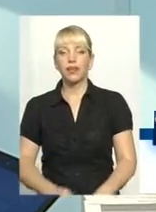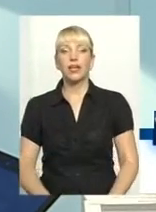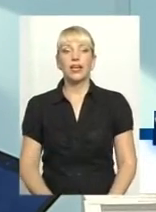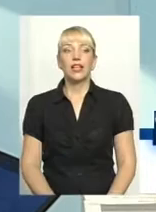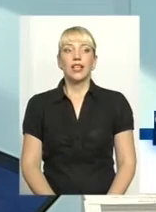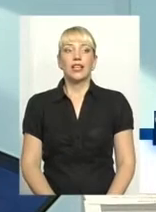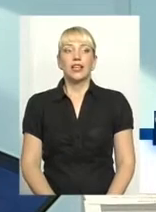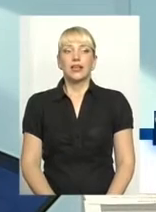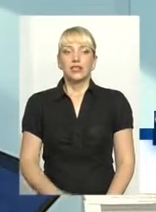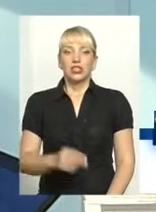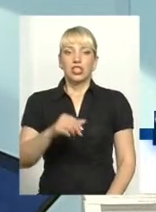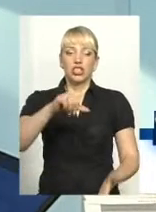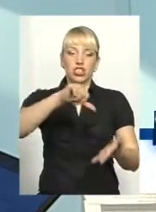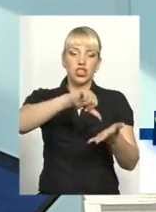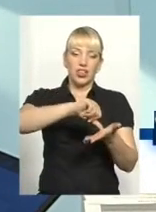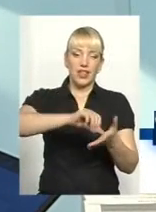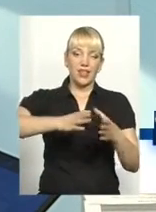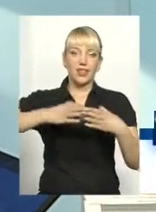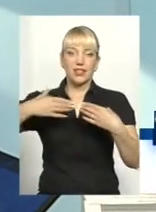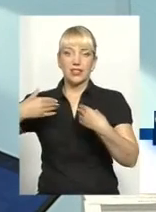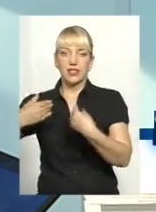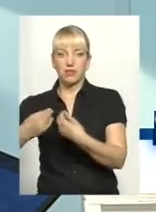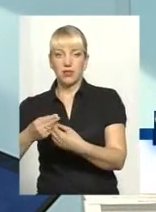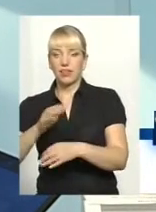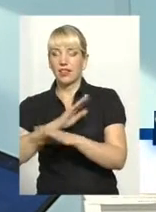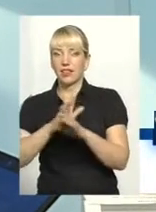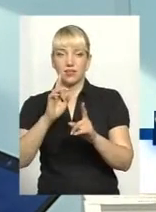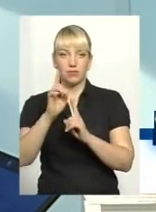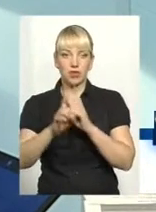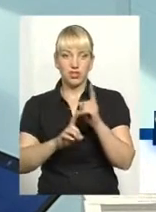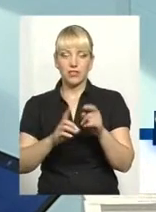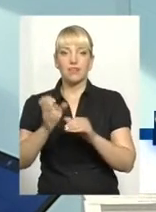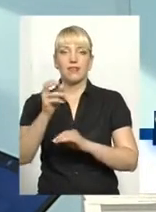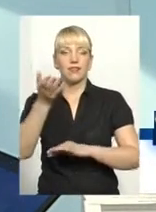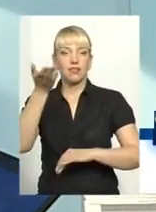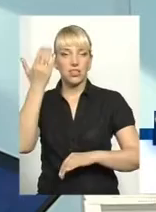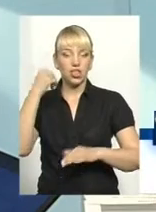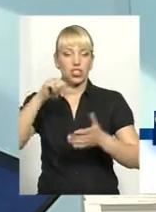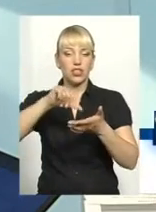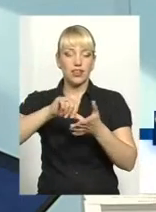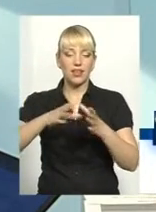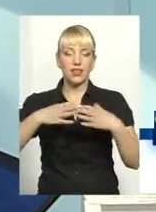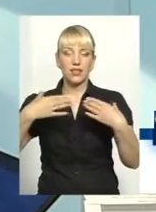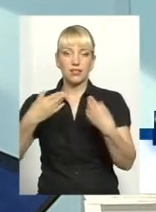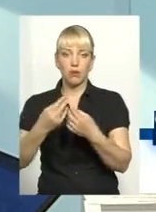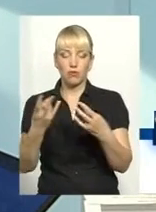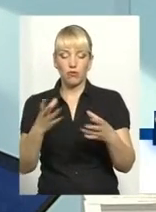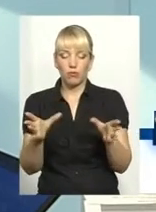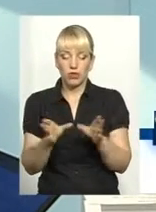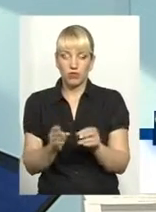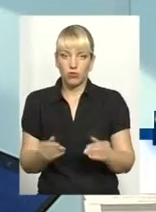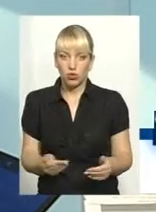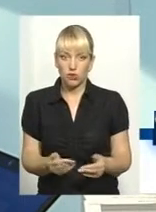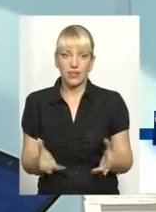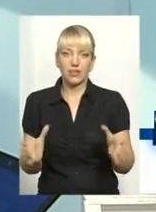словосполучення членів сім'ї. Тобто так, як і раніше, члени сім'ї повинні спільно проживати, мати спільний обув, лише